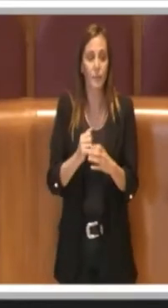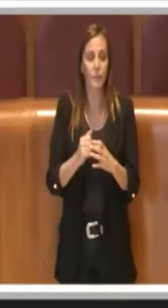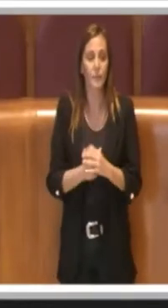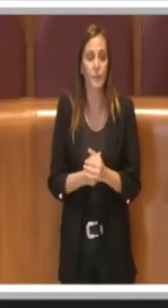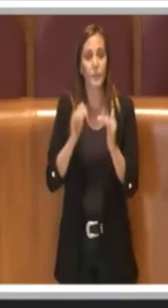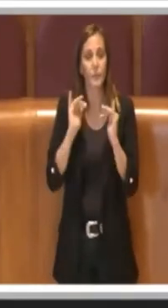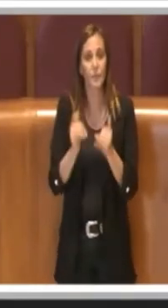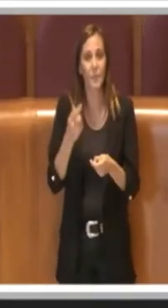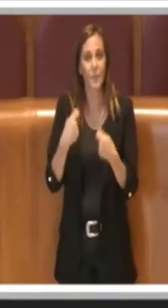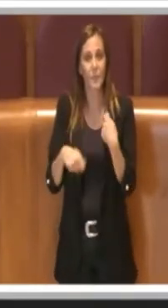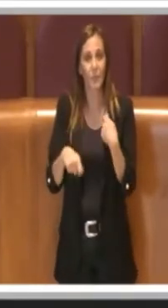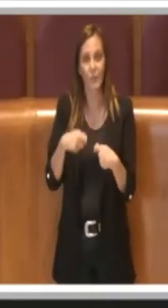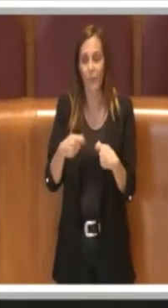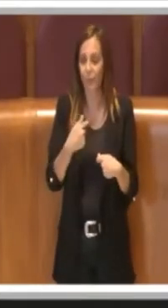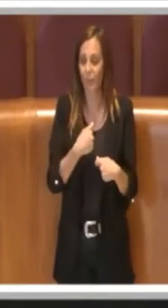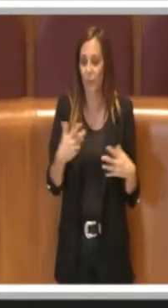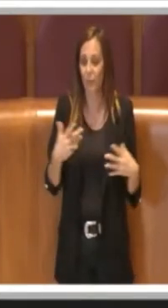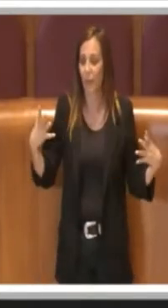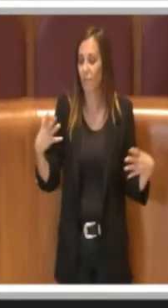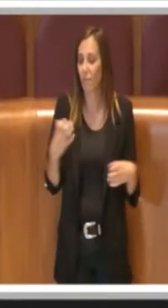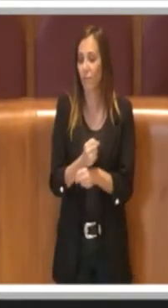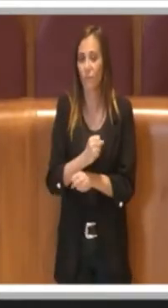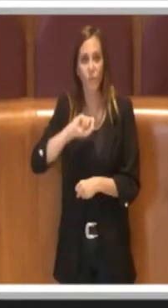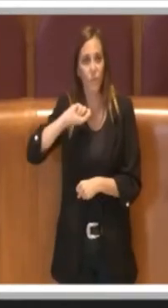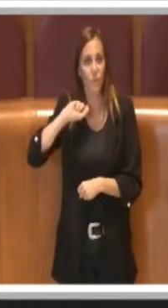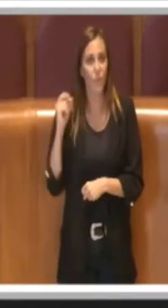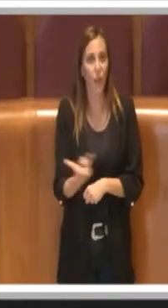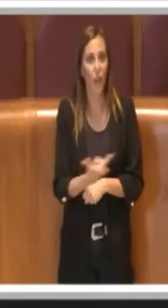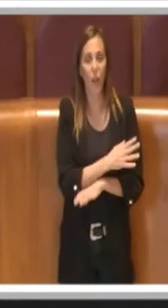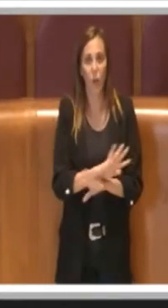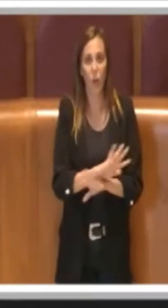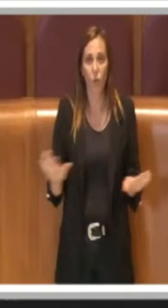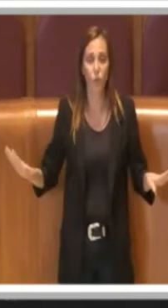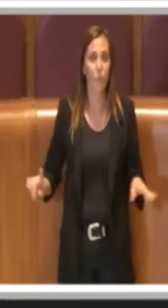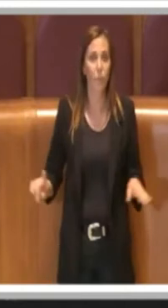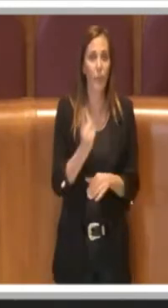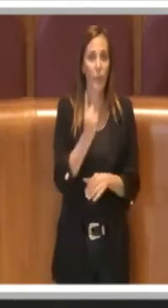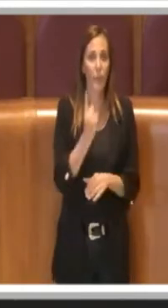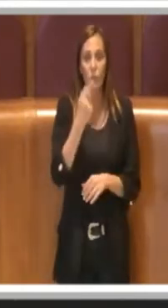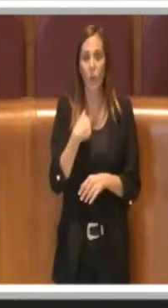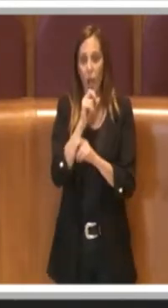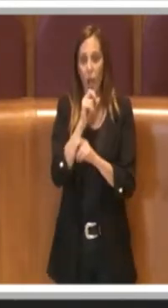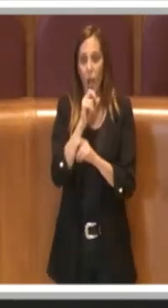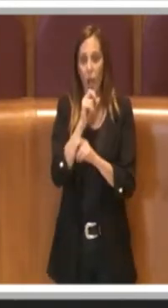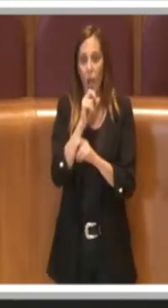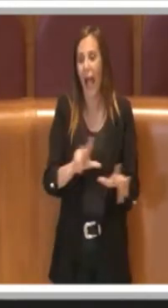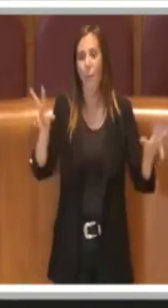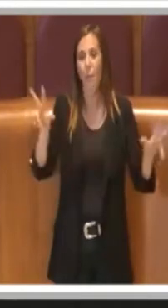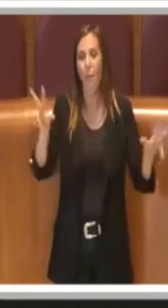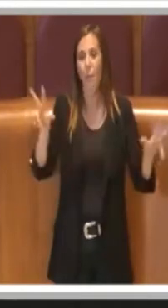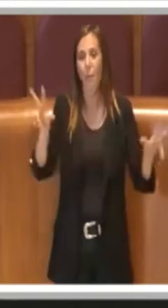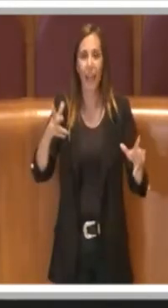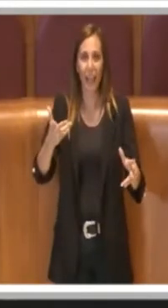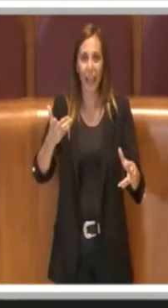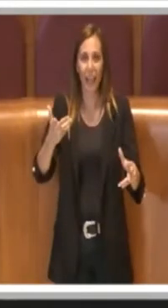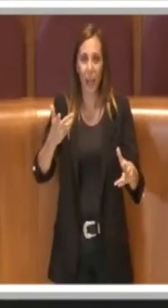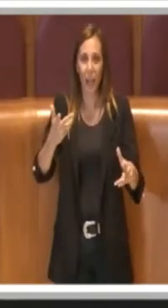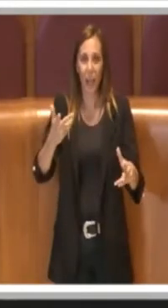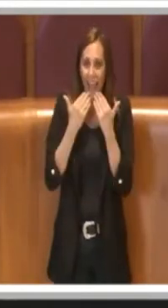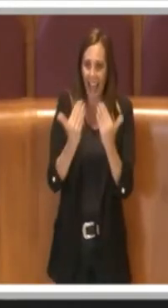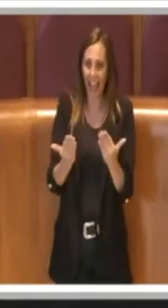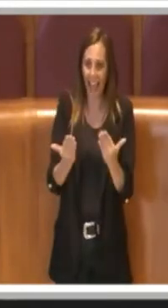Sì, Presidente, io sarò rapido. Intanto volevo fare un appello a tutte le forze e ringraziarle per la